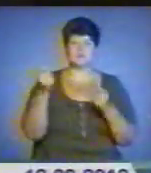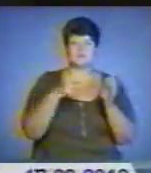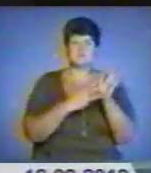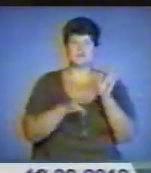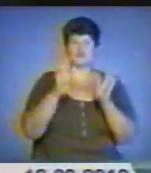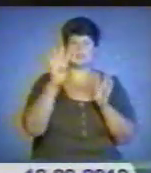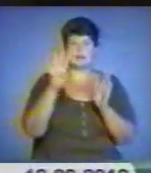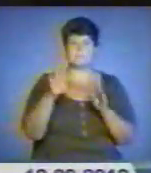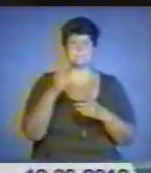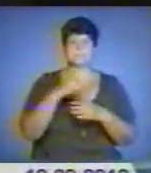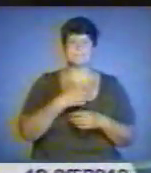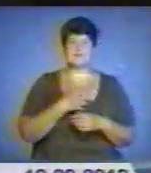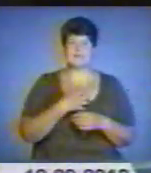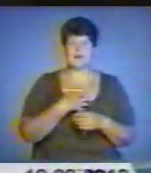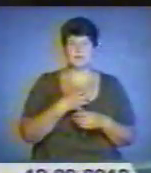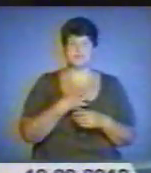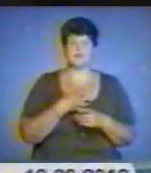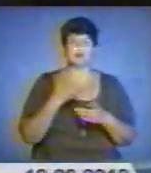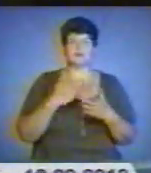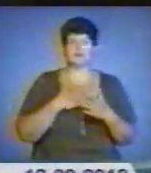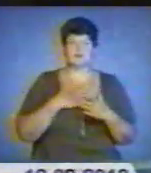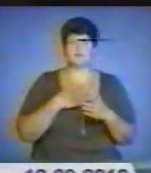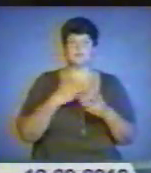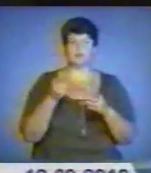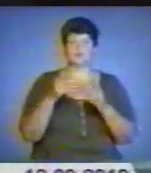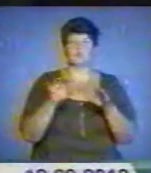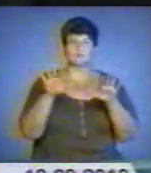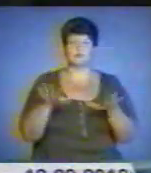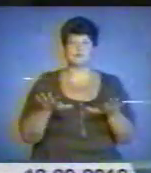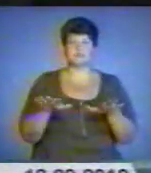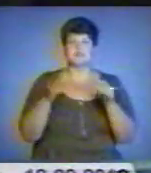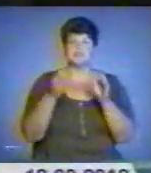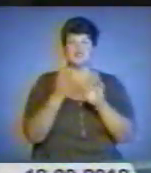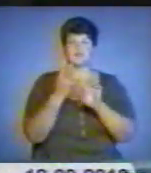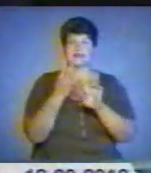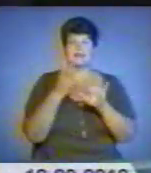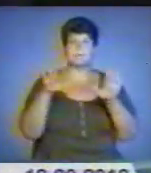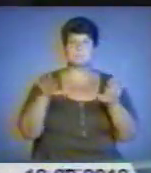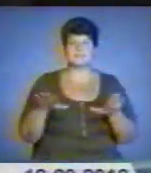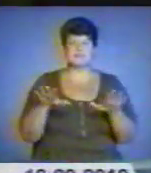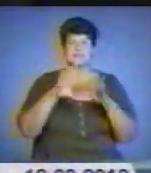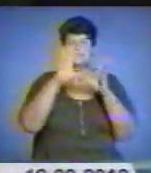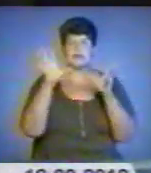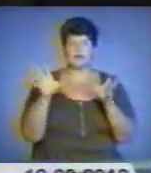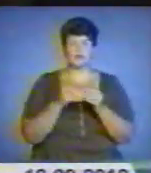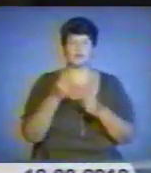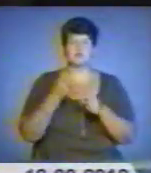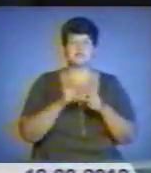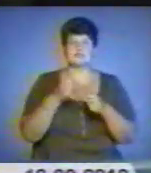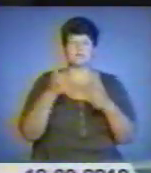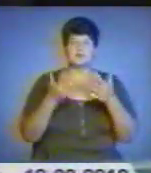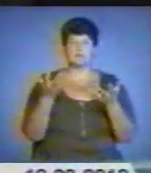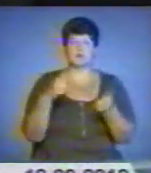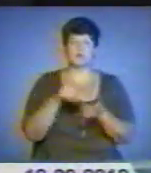загальнокомандному залі колоннської параолімпіади наші спортсмени посіли четверте місце. Загалом у тих змаганнях брали участь 166